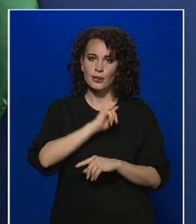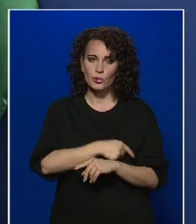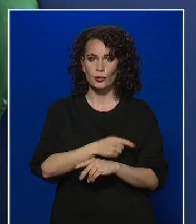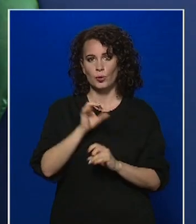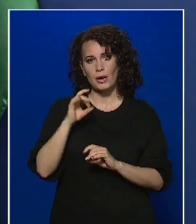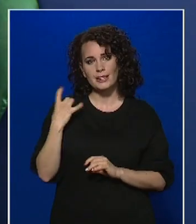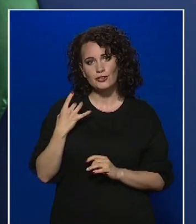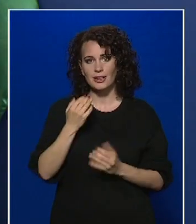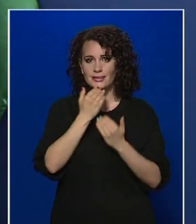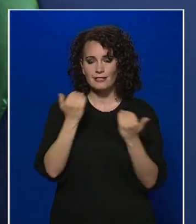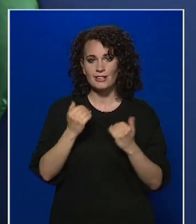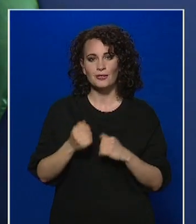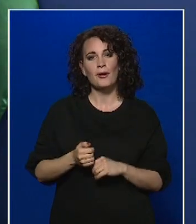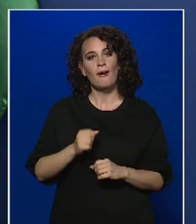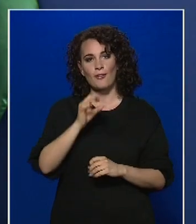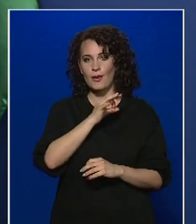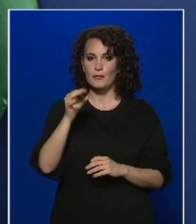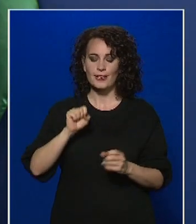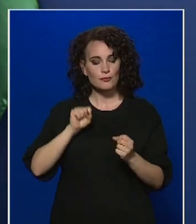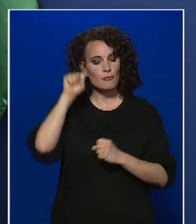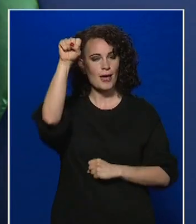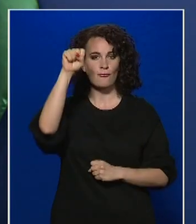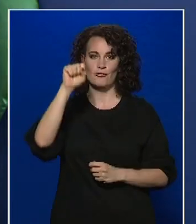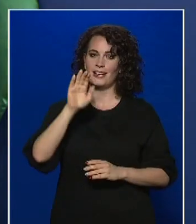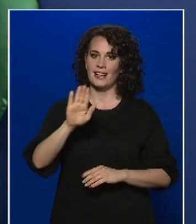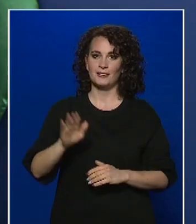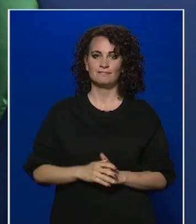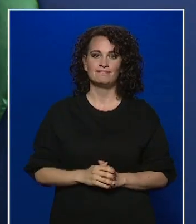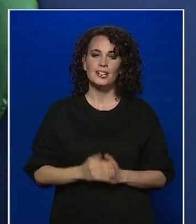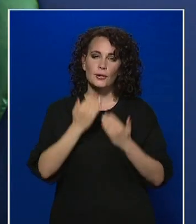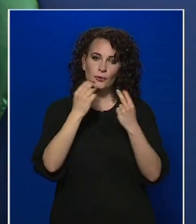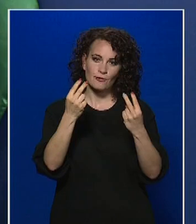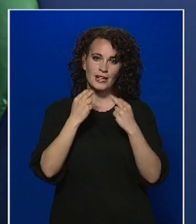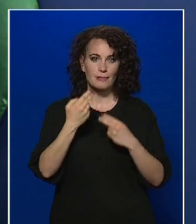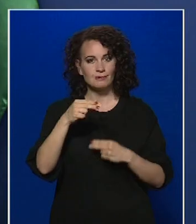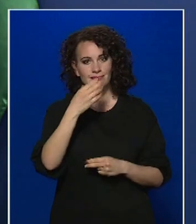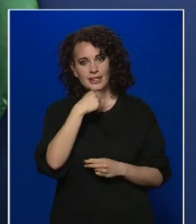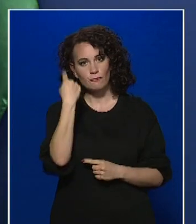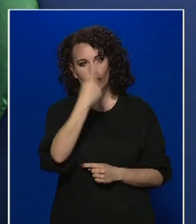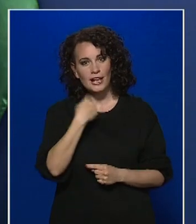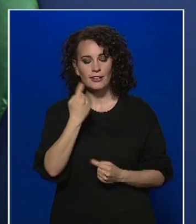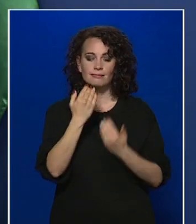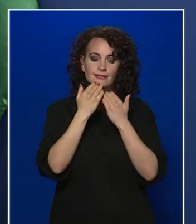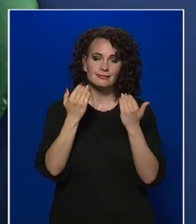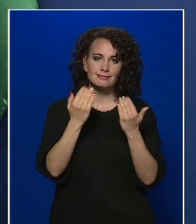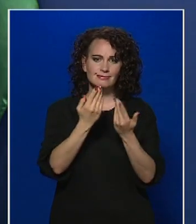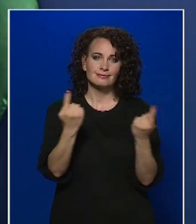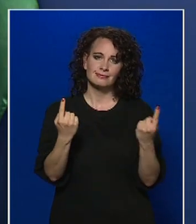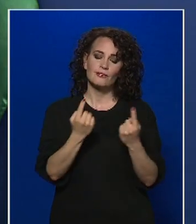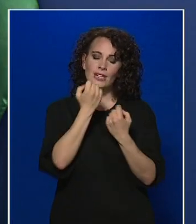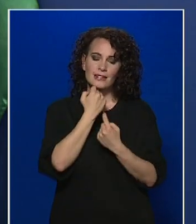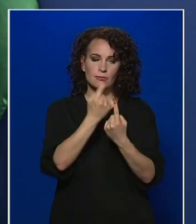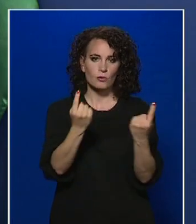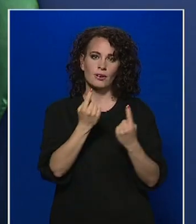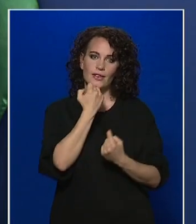kívánunk napjaink szuperhőseinek. Önöknek köszönjük szépen a figyelmet, további szép vasárnapot. Kívánunk önöknek, vigyázzanak magukra és